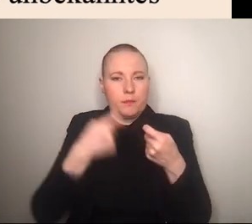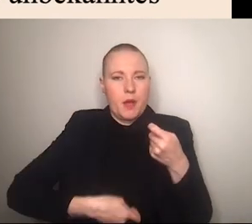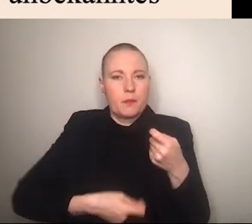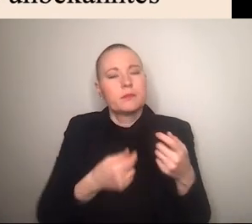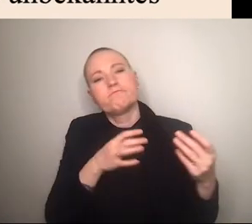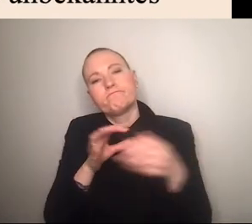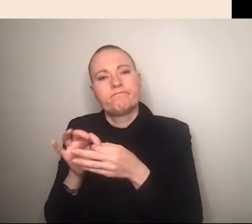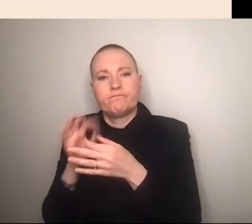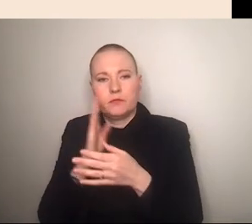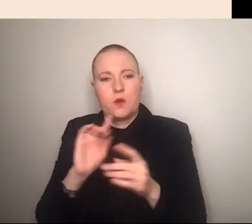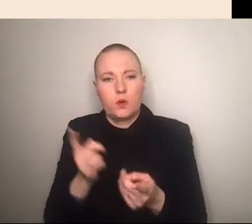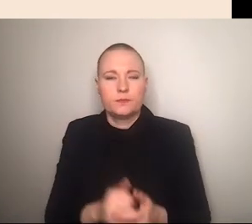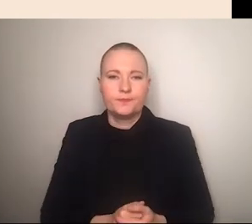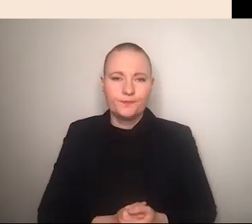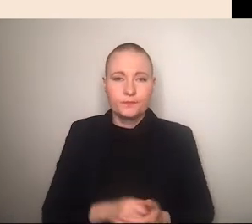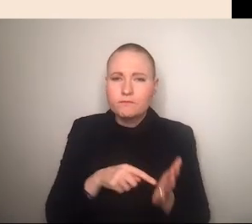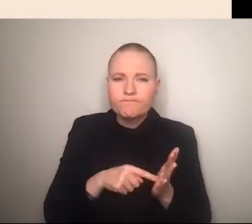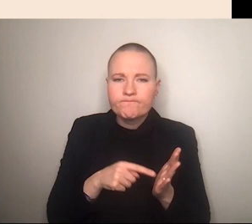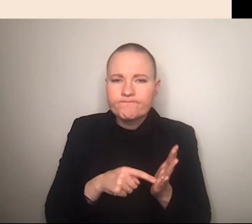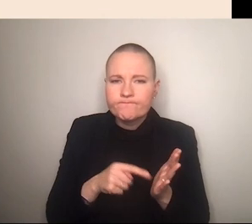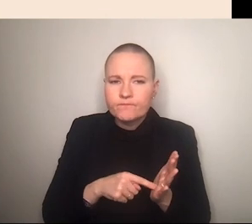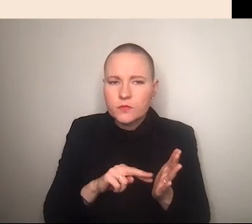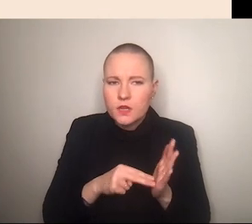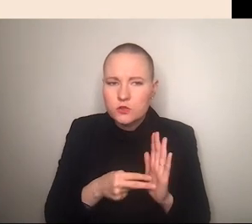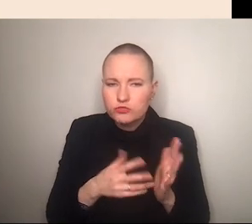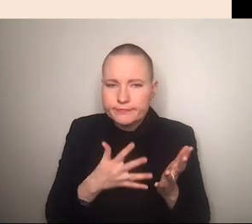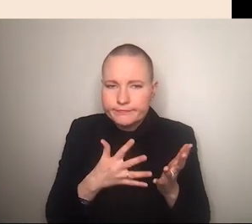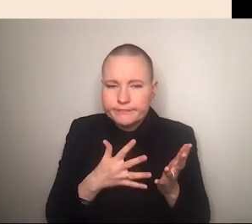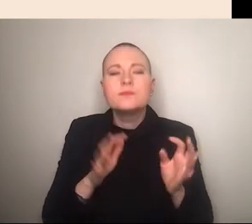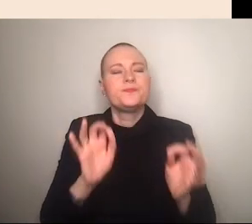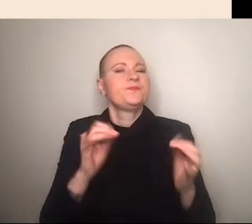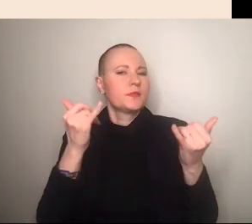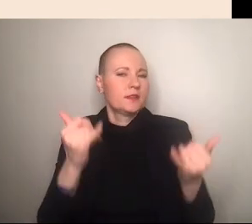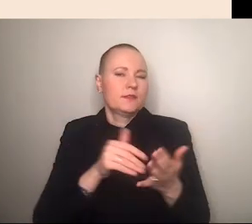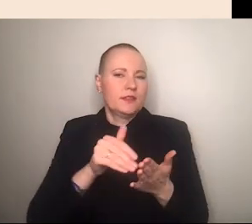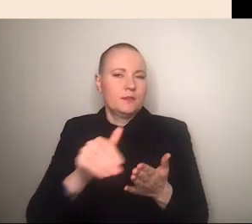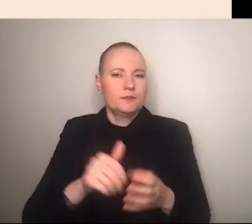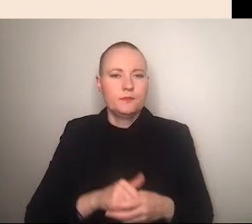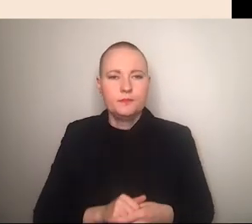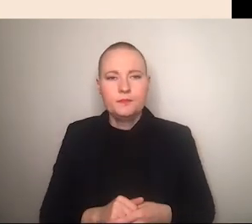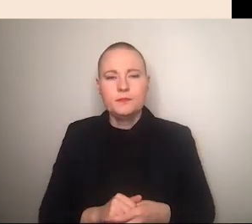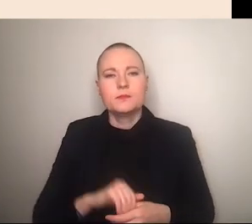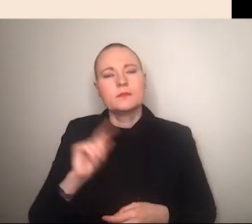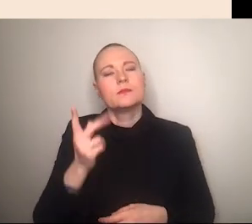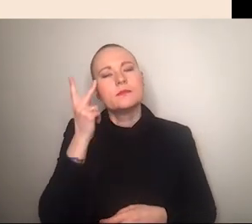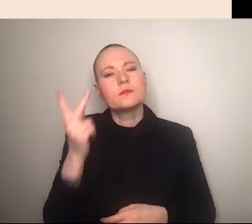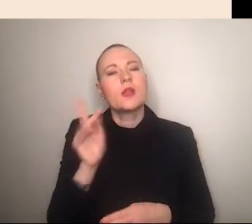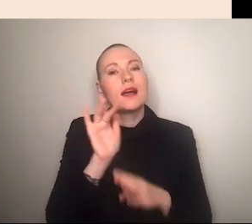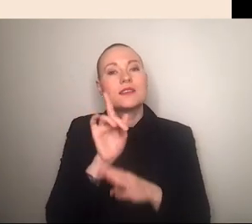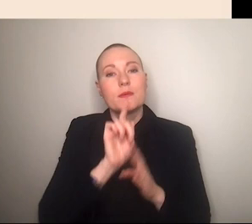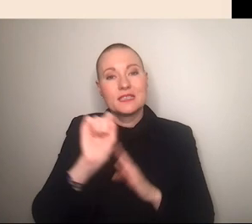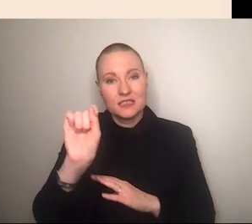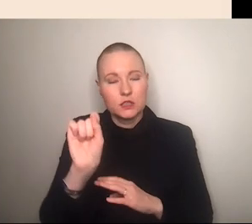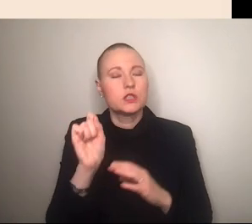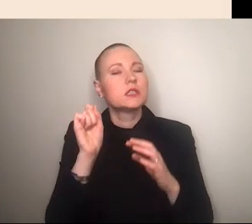jetzt kann ich nicht weiter klicken weiterhin sehen wir auch wie die plattformen auch von antifeministischen